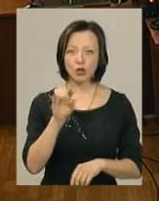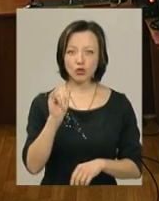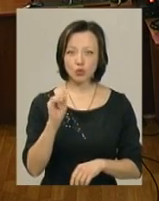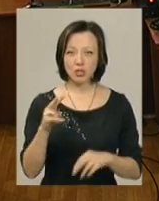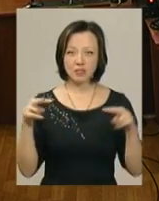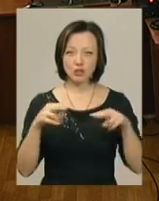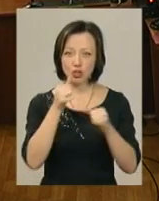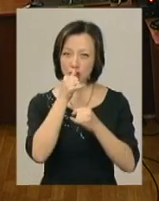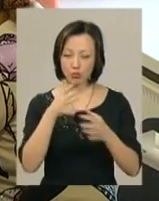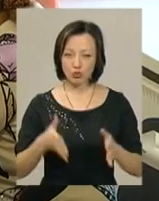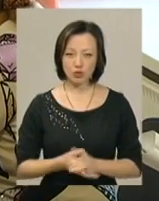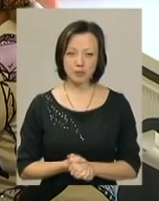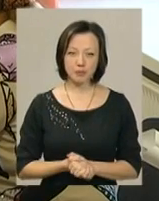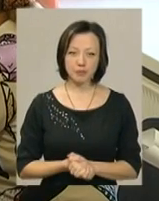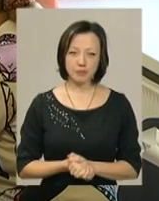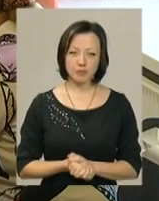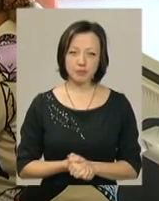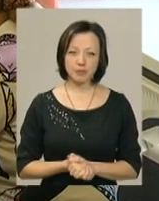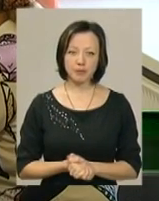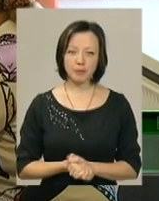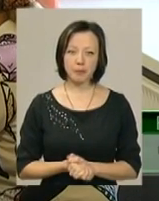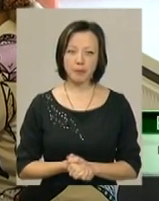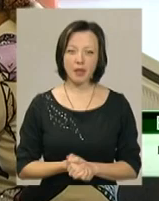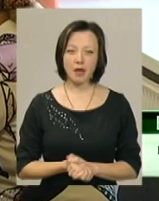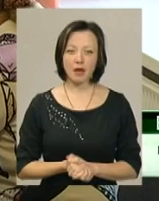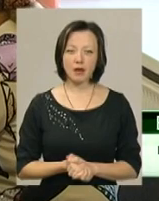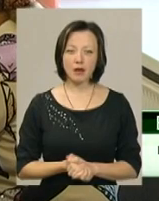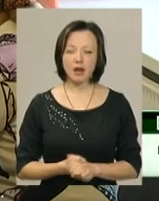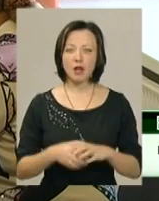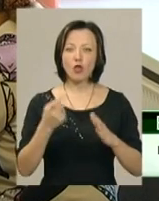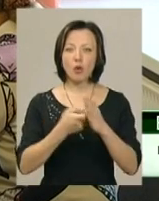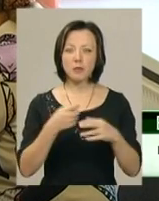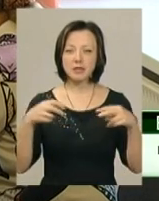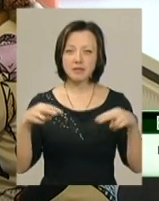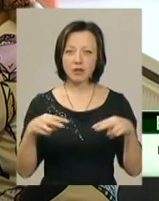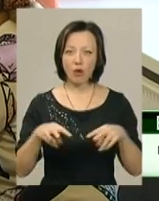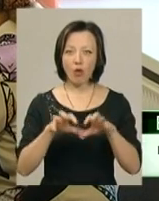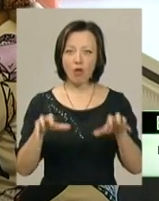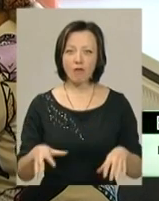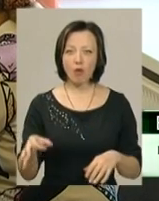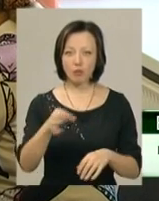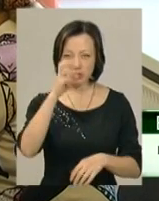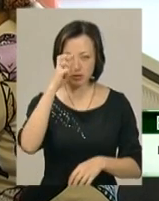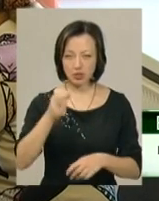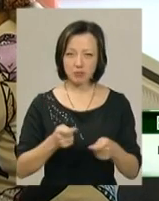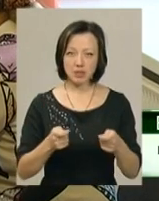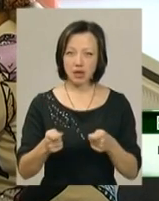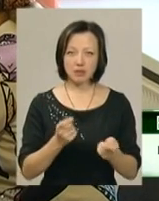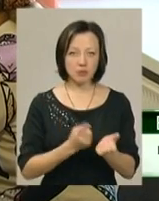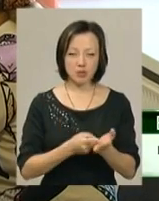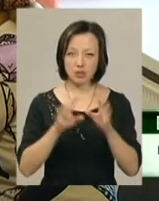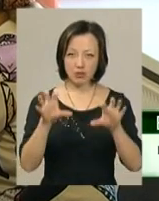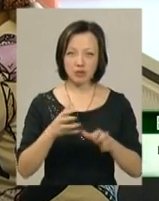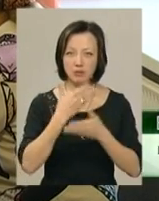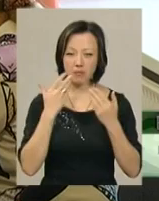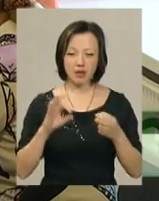свідчити не може. По питанні сторони захисту, що допиту, як свідка, голови Хмельницького ОДА Корнійчука, не обґрунтуються на законі, не має на